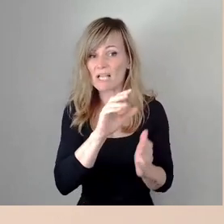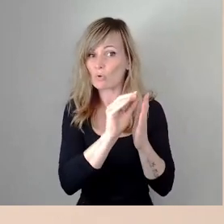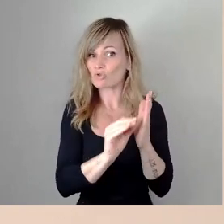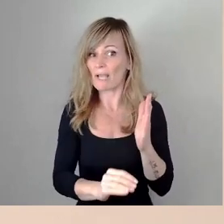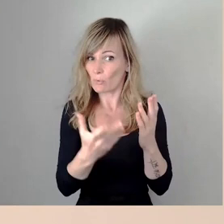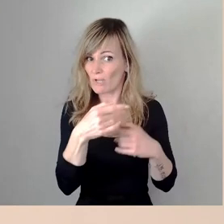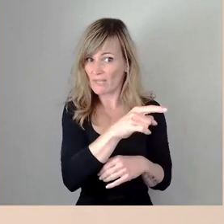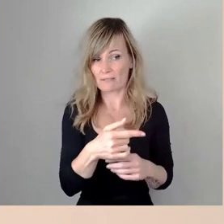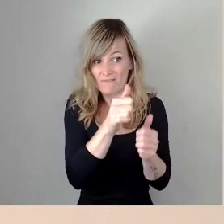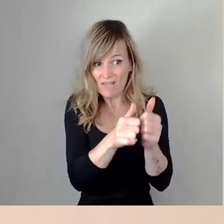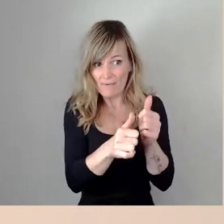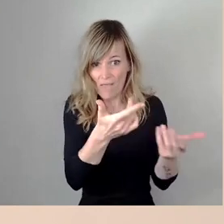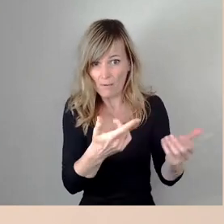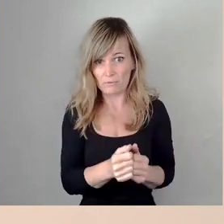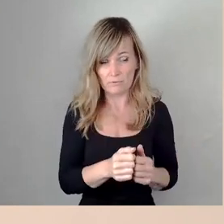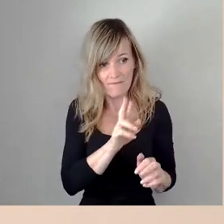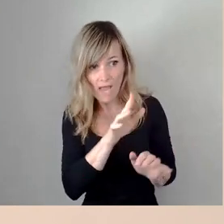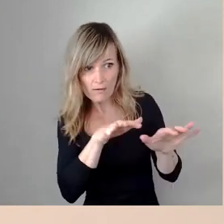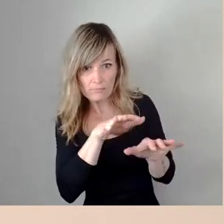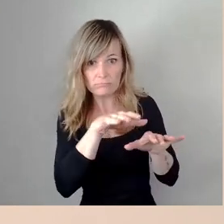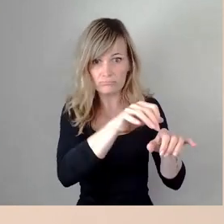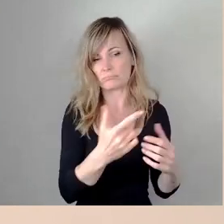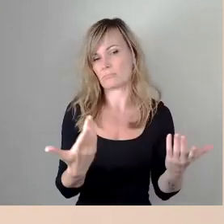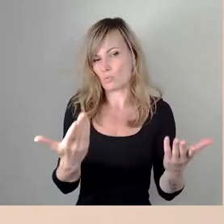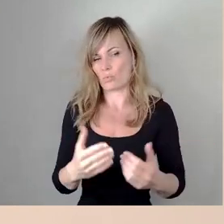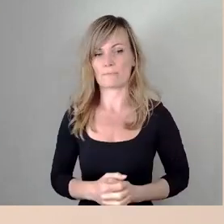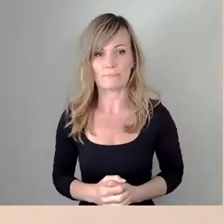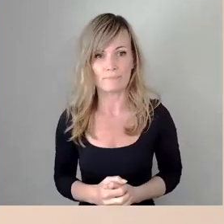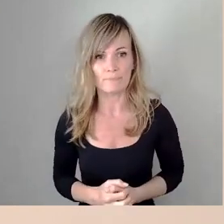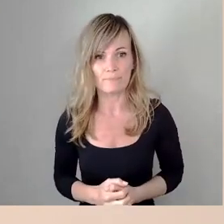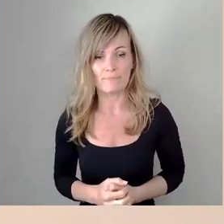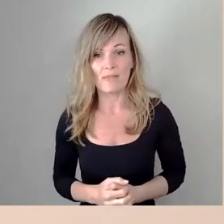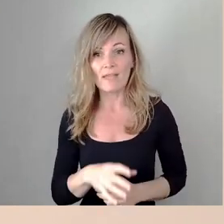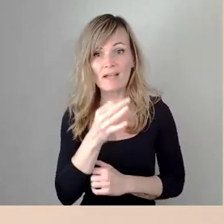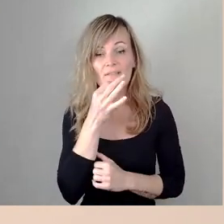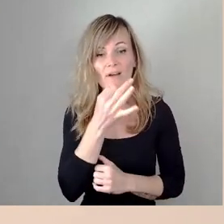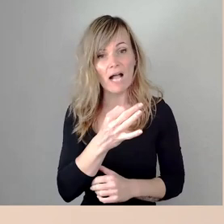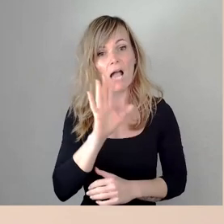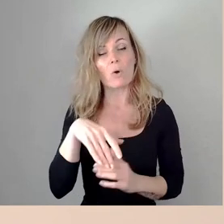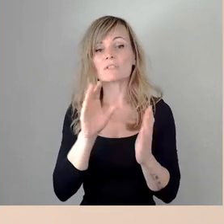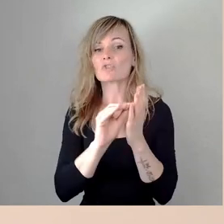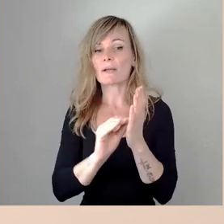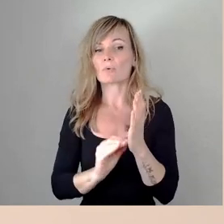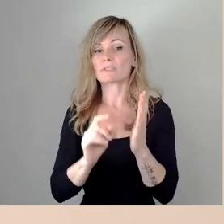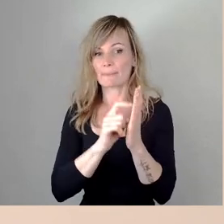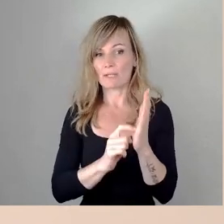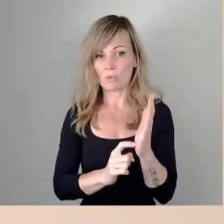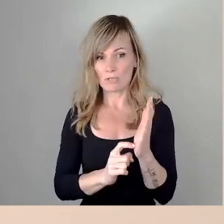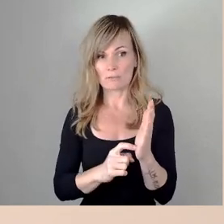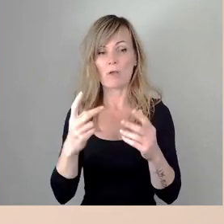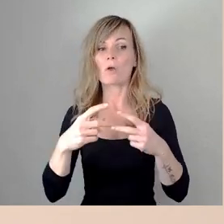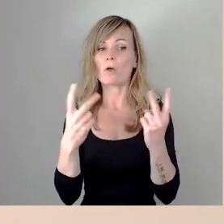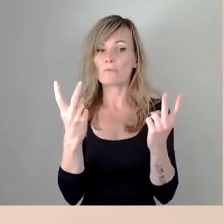Wettbewerb an der Stelle auch gibt zu der Frage der Ausschreibungsbedingungen dass die öffentlicher